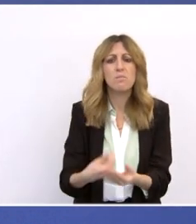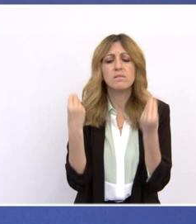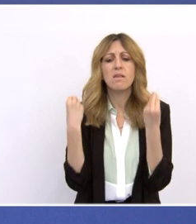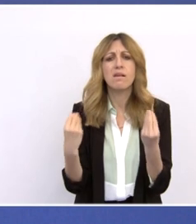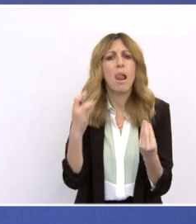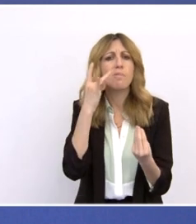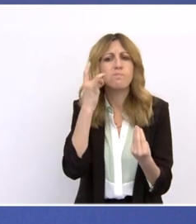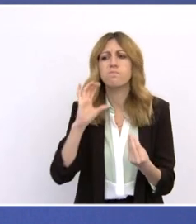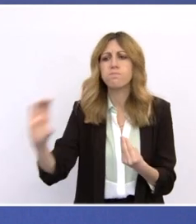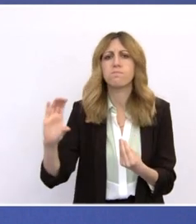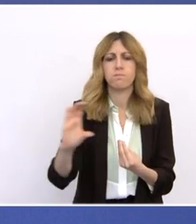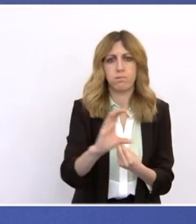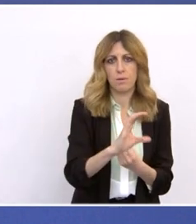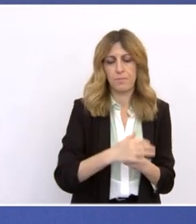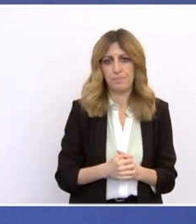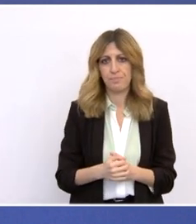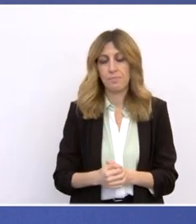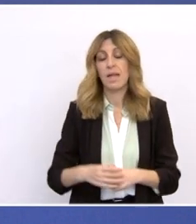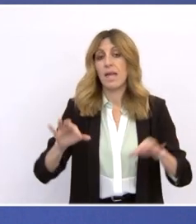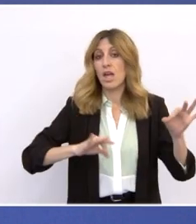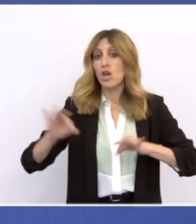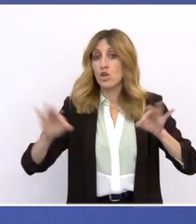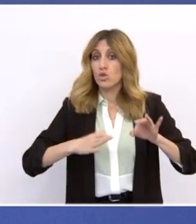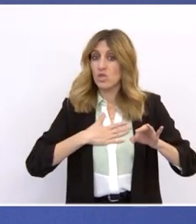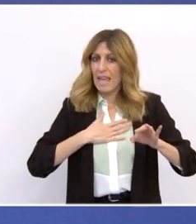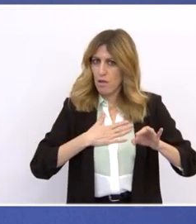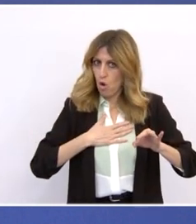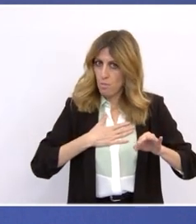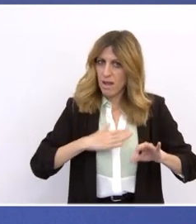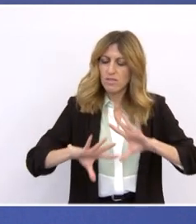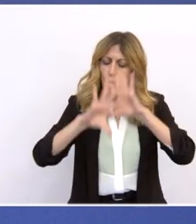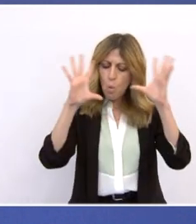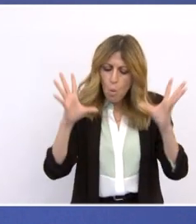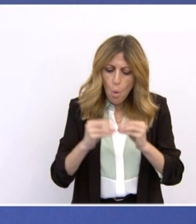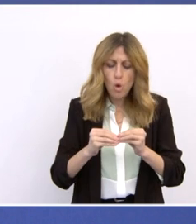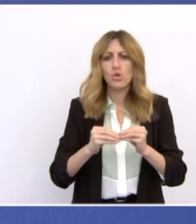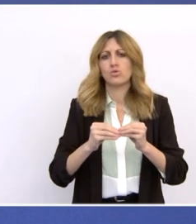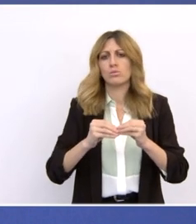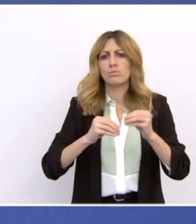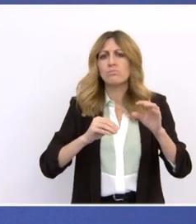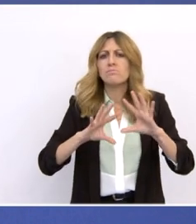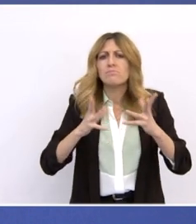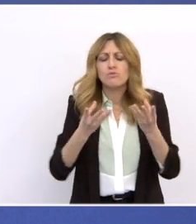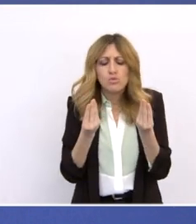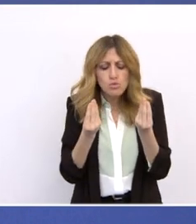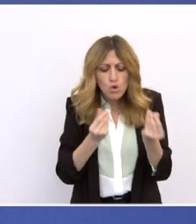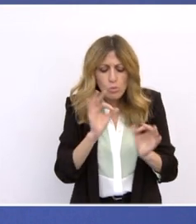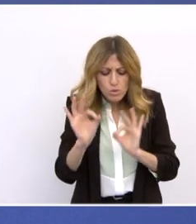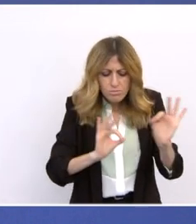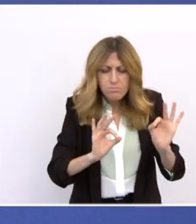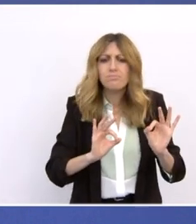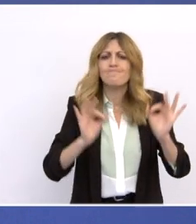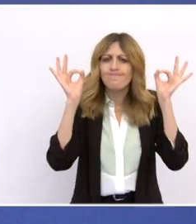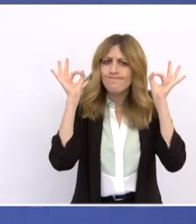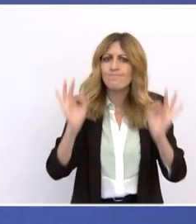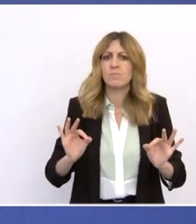μακροοικονομικός σχεδιασμός του σχεδίου Ελλάδα 2.0 είναι τεχνικά άρτιος και έχουμε κάθε λόγο να είμαστε ρεαλιστικά αισιόδοξοι ότι θα επιτύχει τους